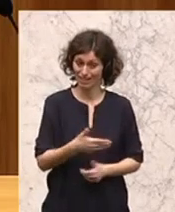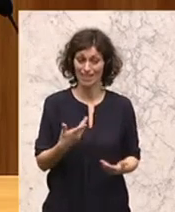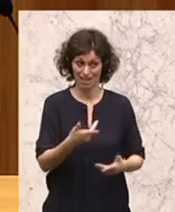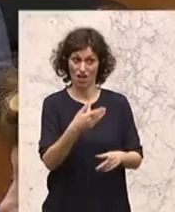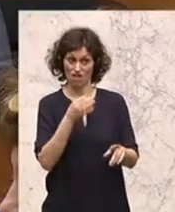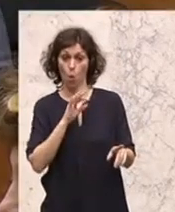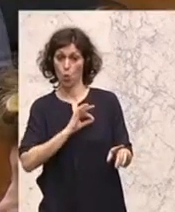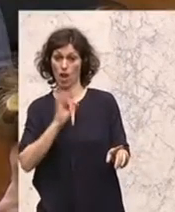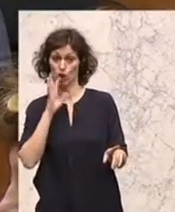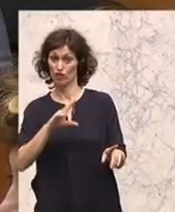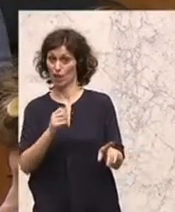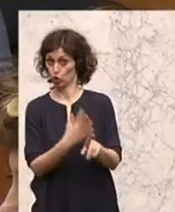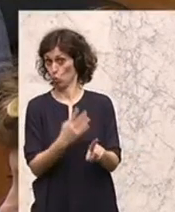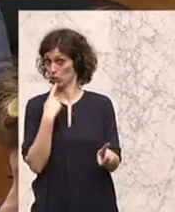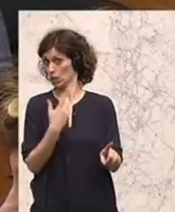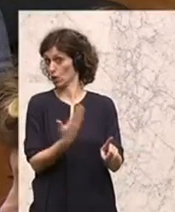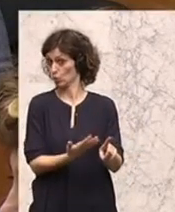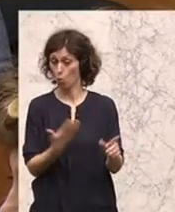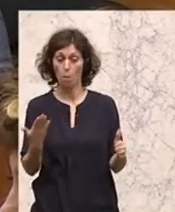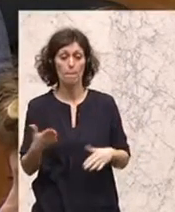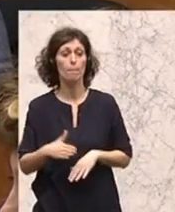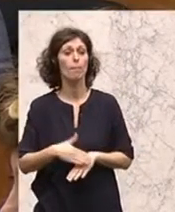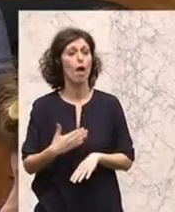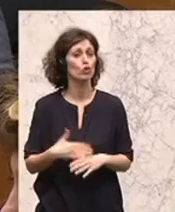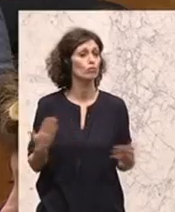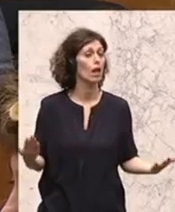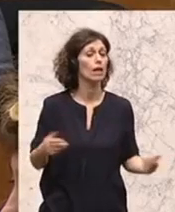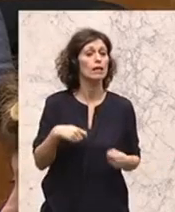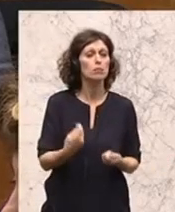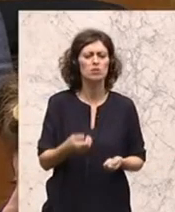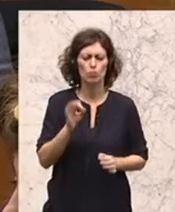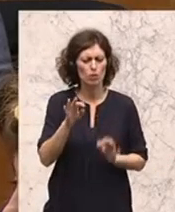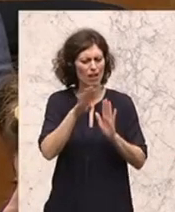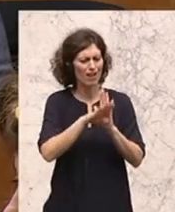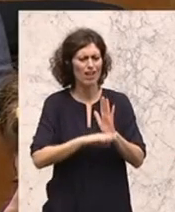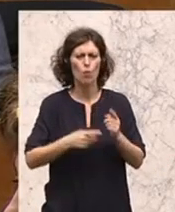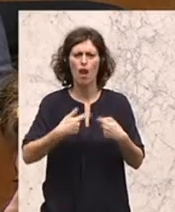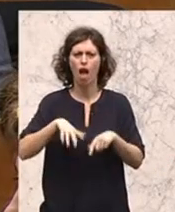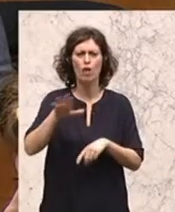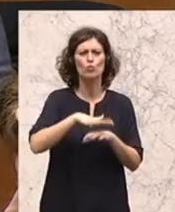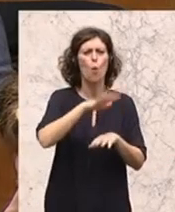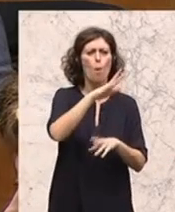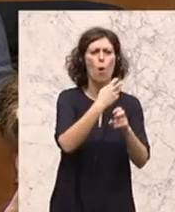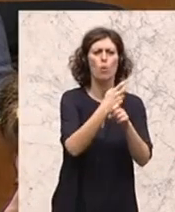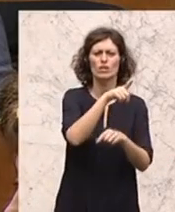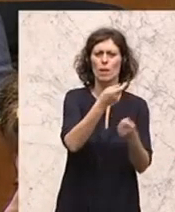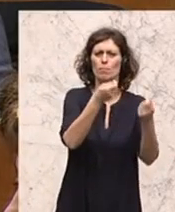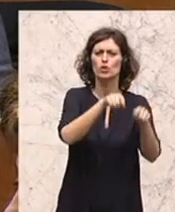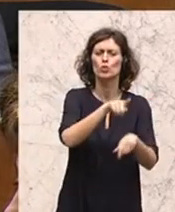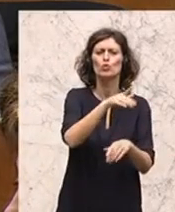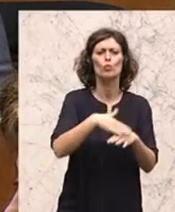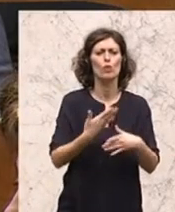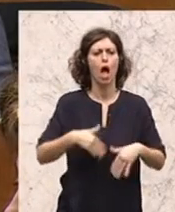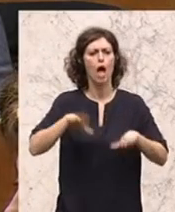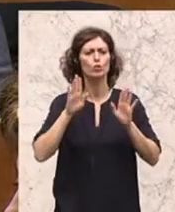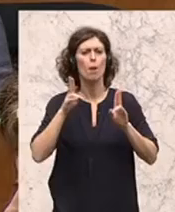ihrer Wortmeldung ja eigentlich auch gesagt, dass es beispielsweise bestimmte Regelungen, die es in Ländern gibt, so wie in Oberösterreich der Beschluss, dass es eben für